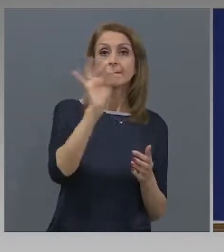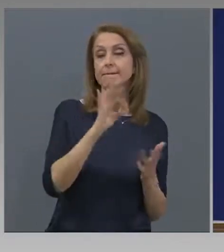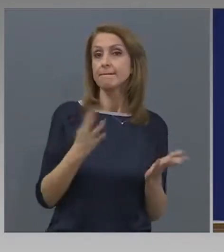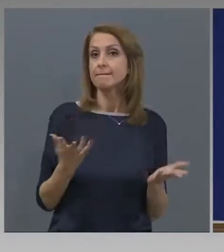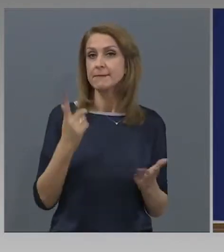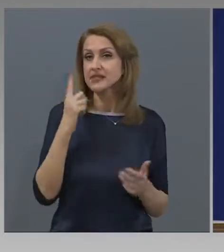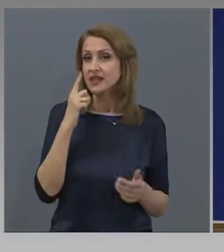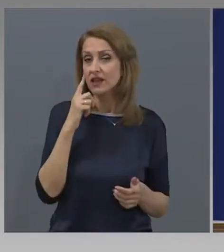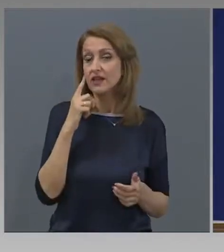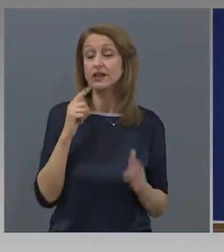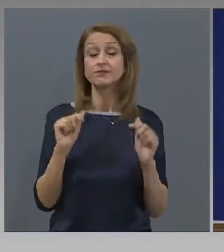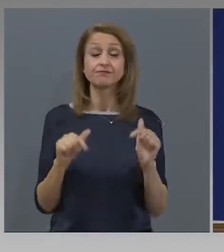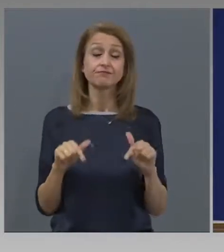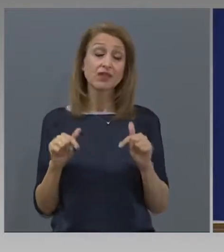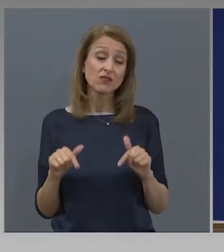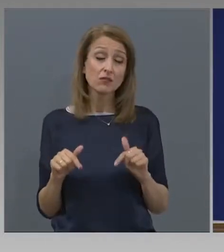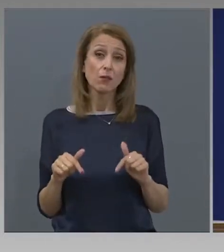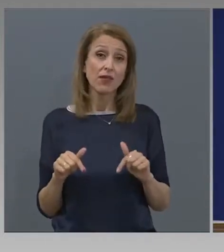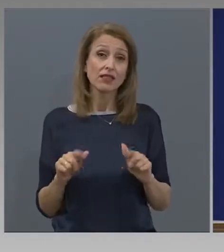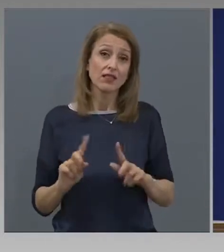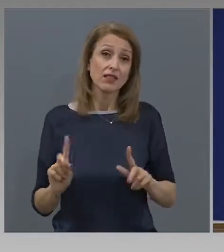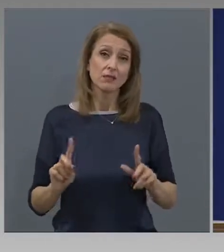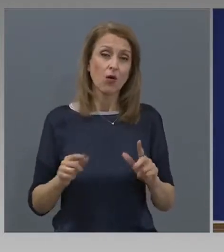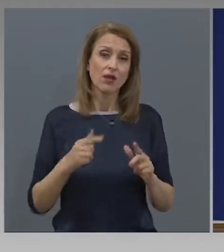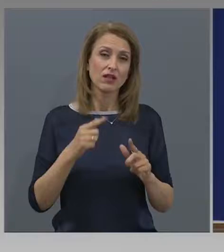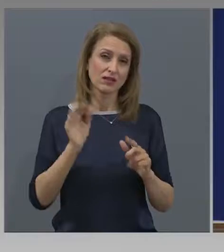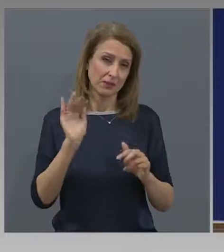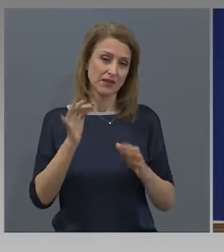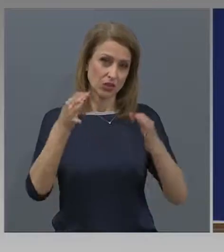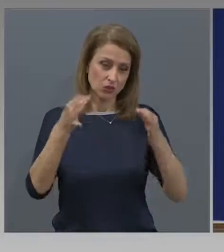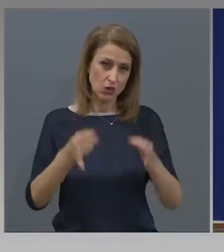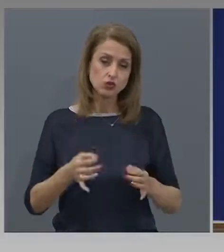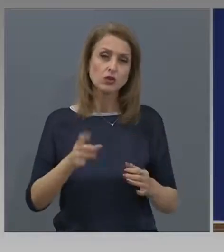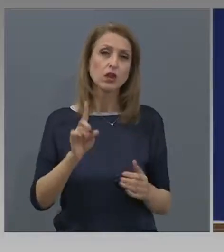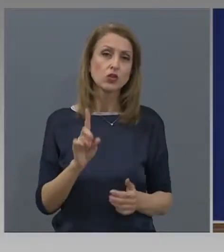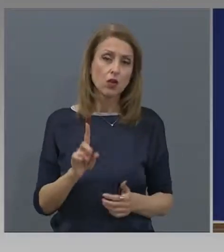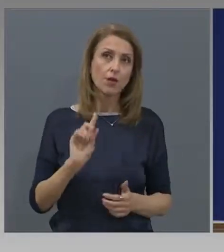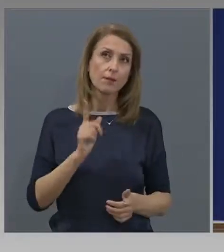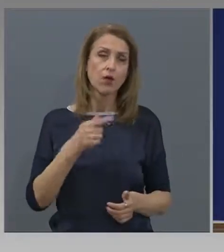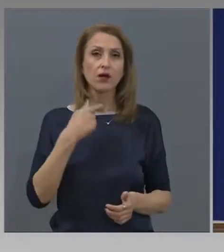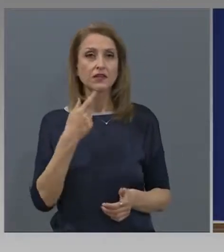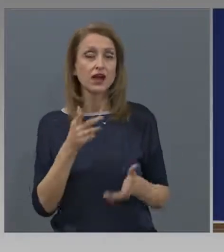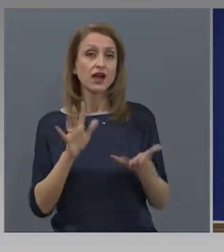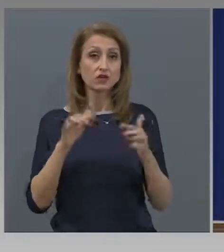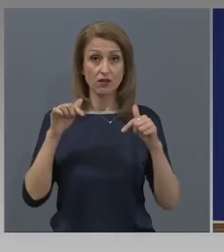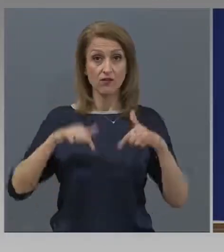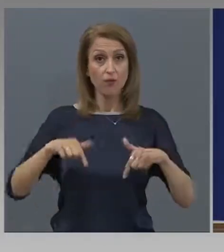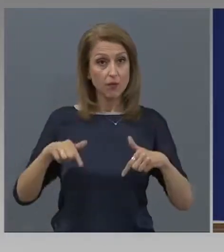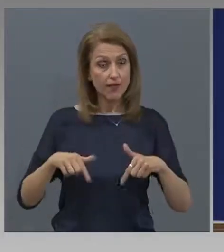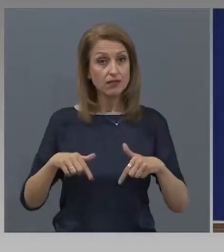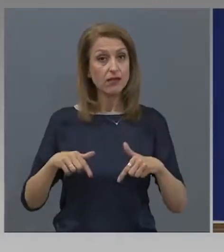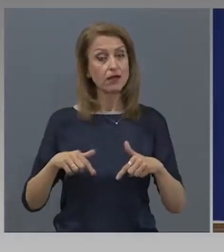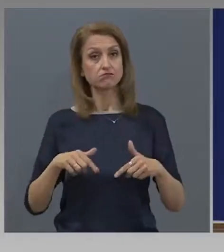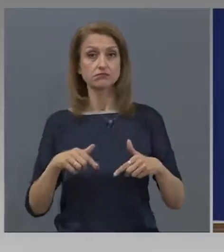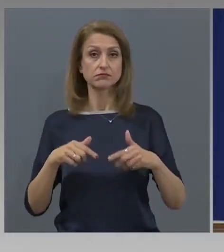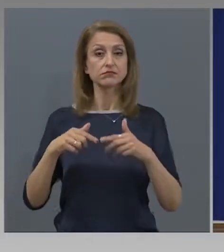Географскито разпределение в момента не мога да бъда коректна и точна. Мога да ви кажа, че в момента сме разкрили допълнителни